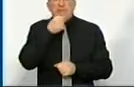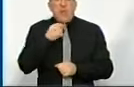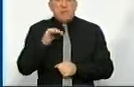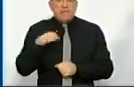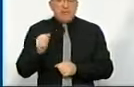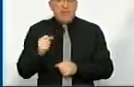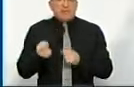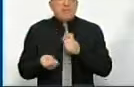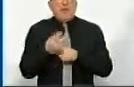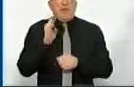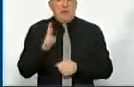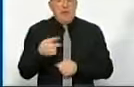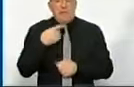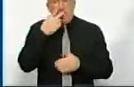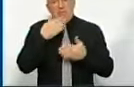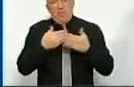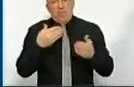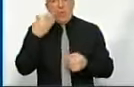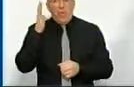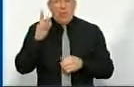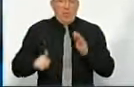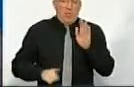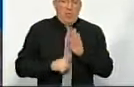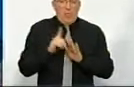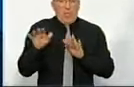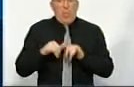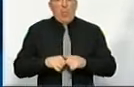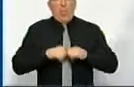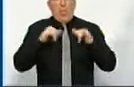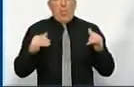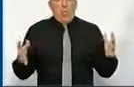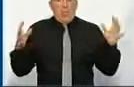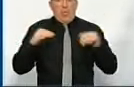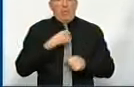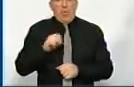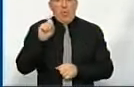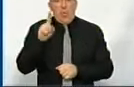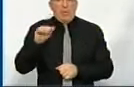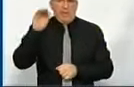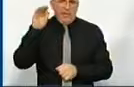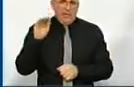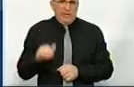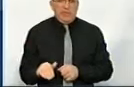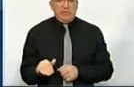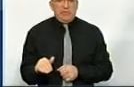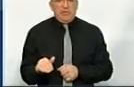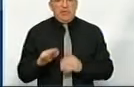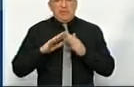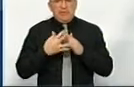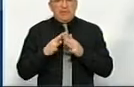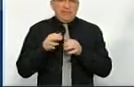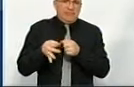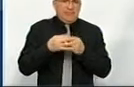Як вони з'явилися, старости? Ми передбачували, що коли будемо починати процес укрупнення, в нас було 11 тисяч сільських,